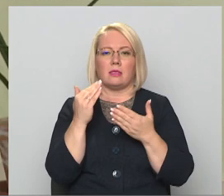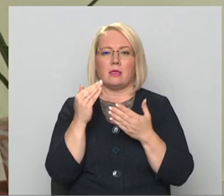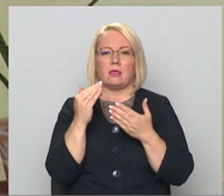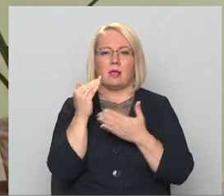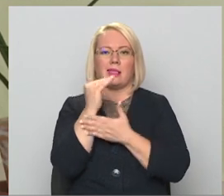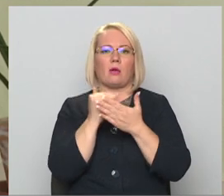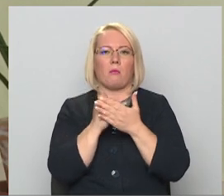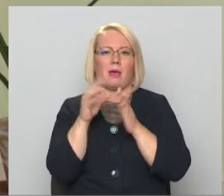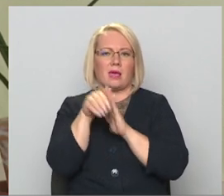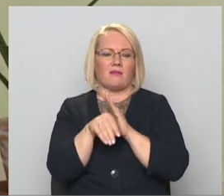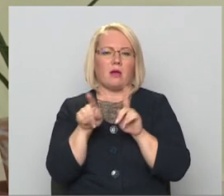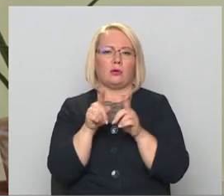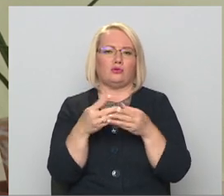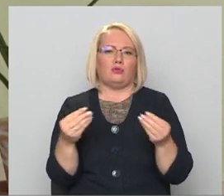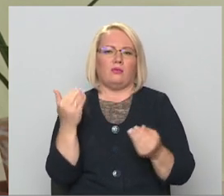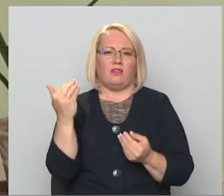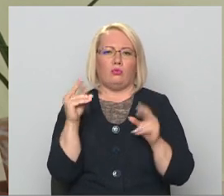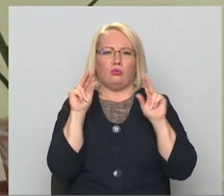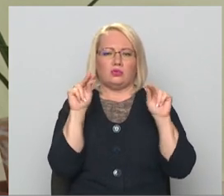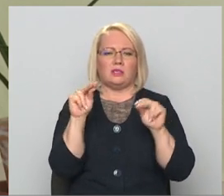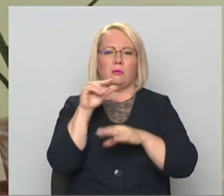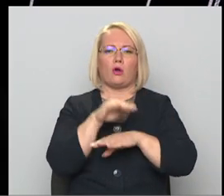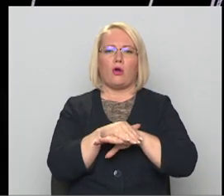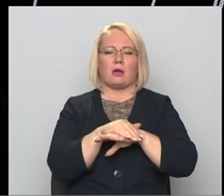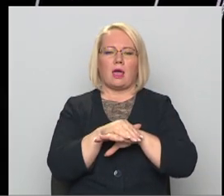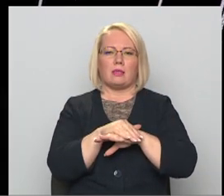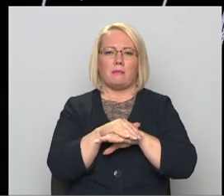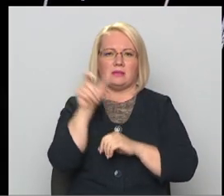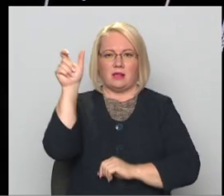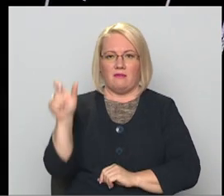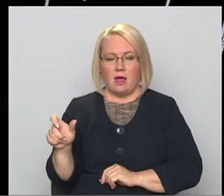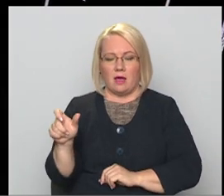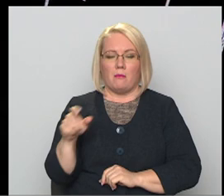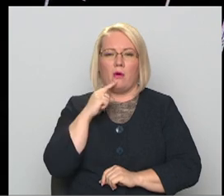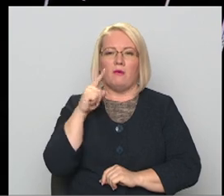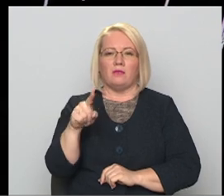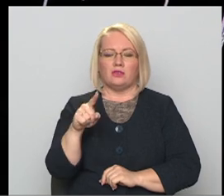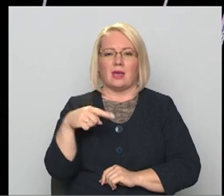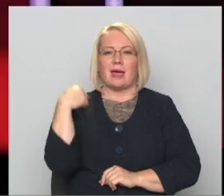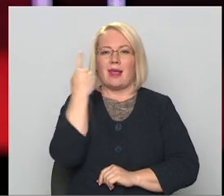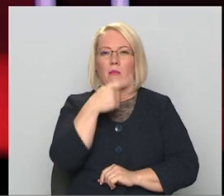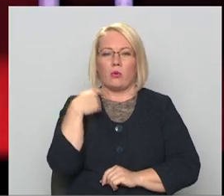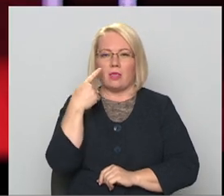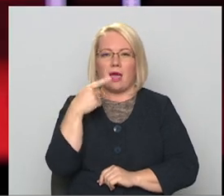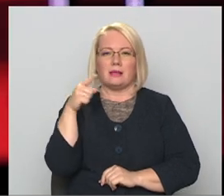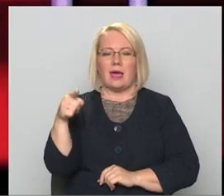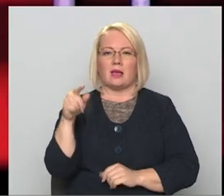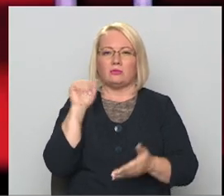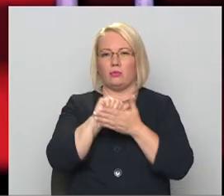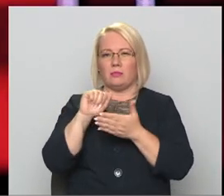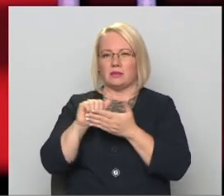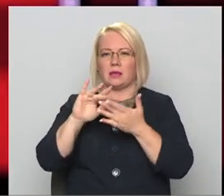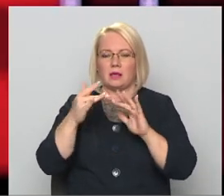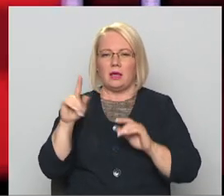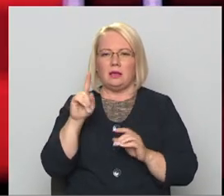otrkārt arī varētu zust viņu uzticību konkrētajām influenceriem. Reputācija influenceriem ir galvenais mārketinga ierots. To diskusijā būrī